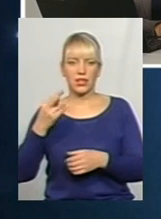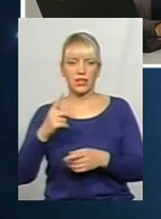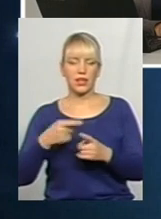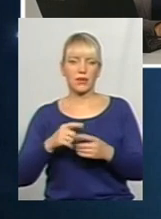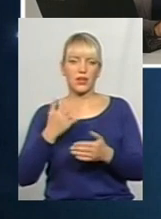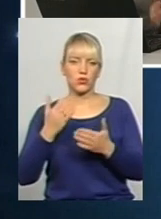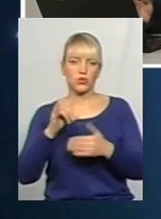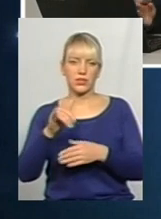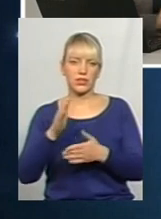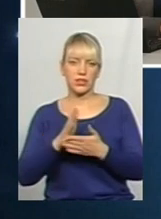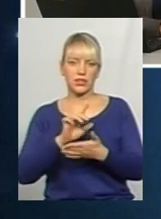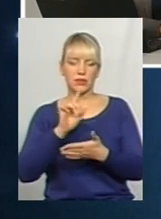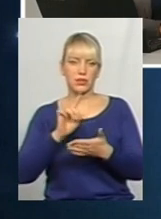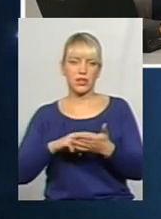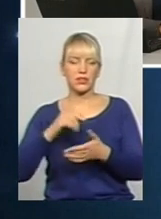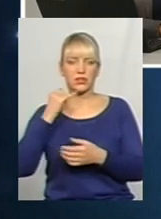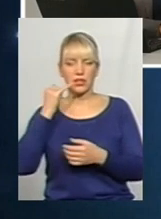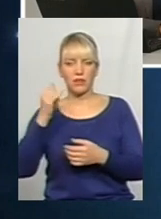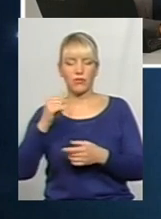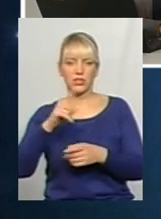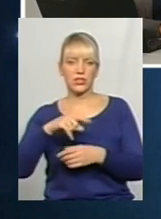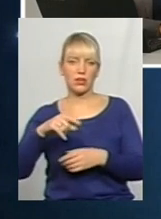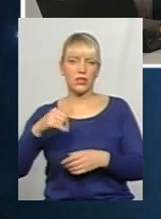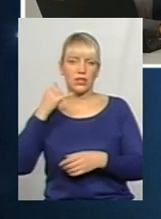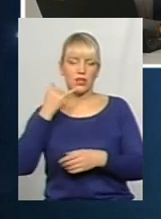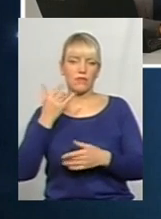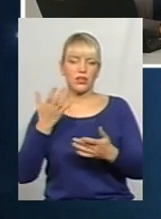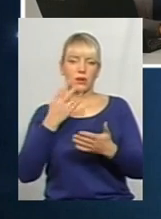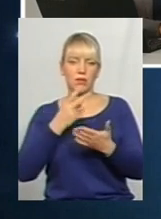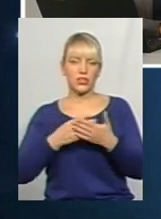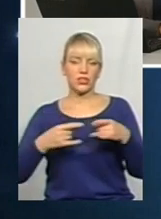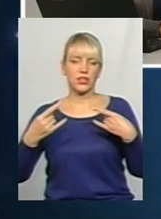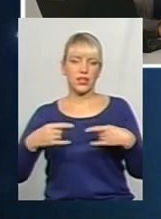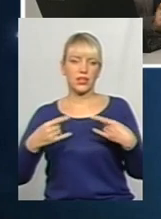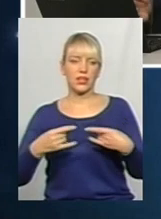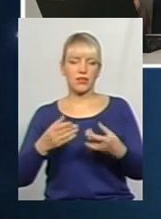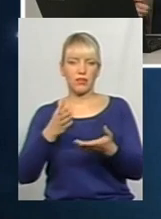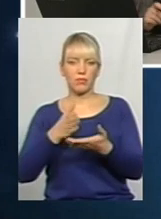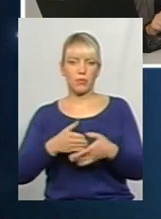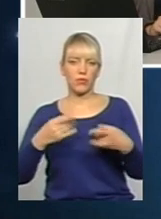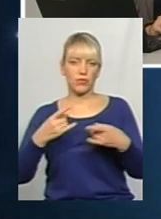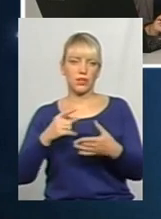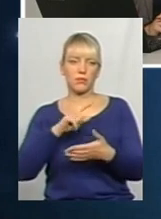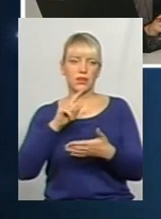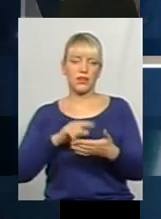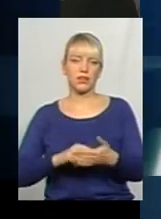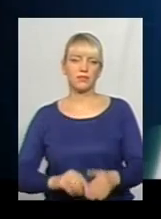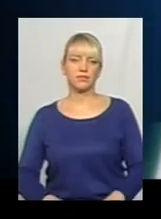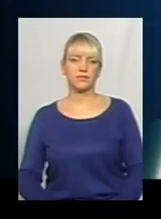телефонуйте за номерами телефонів, які бачите на екранах, і у прямому ефірі задавайте питання. Отож, прошу, перше питання.